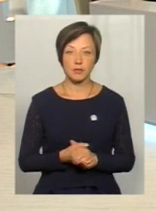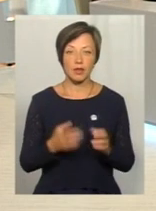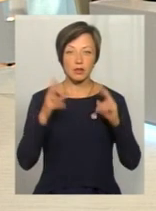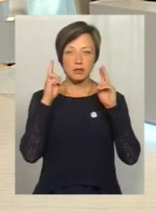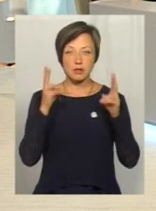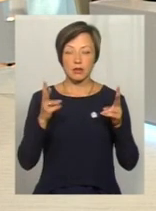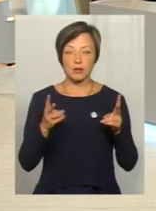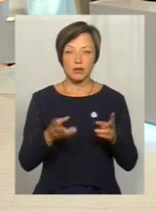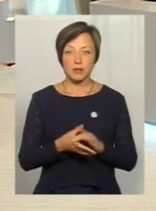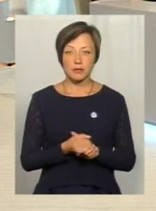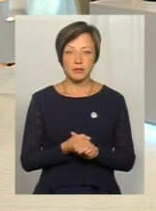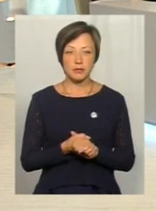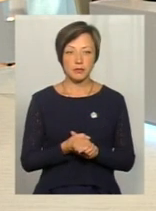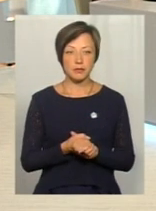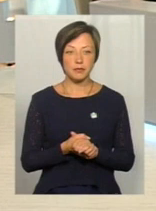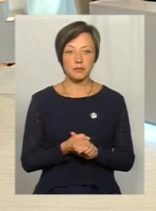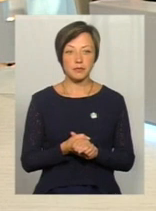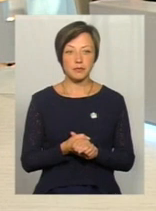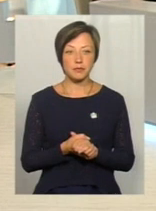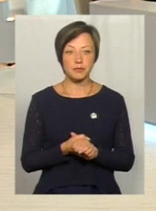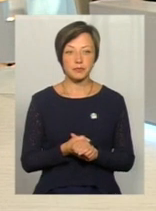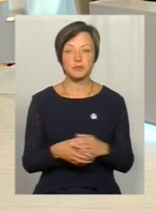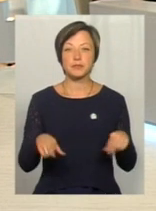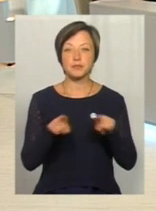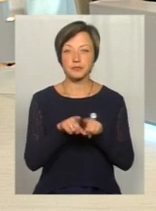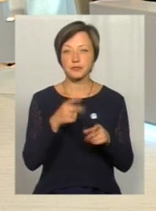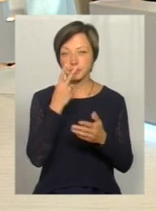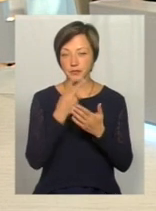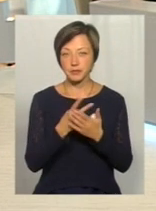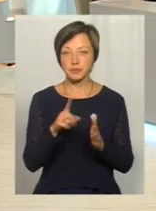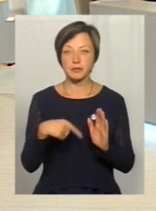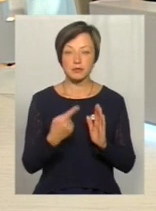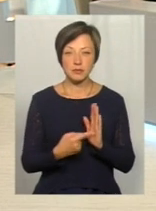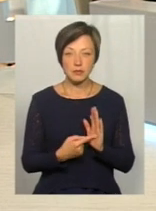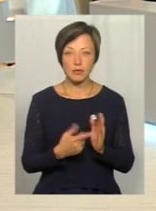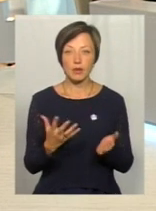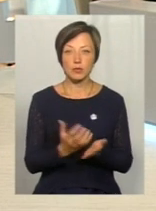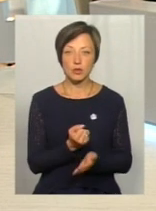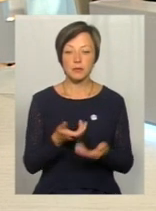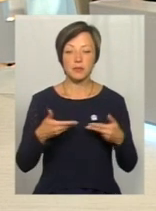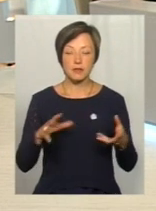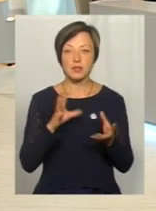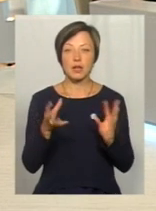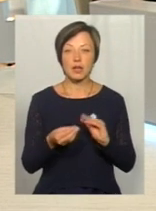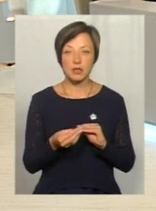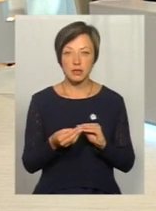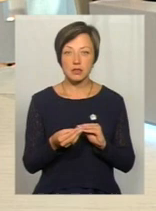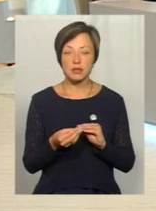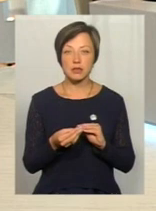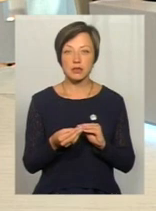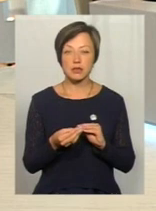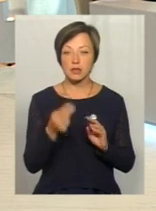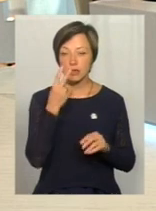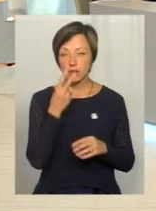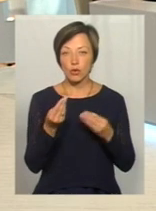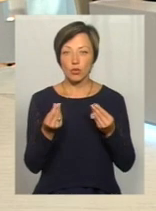не знаю. Дивіться, спільне питання. Таке питання. Ну, виходить, ми взагалі всі відталкуємося від тих